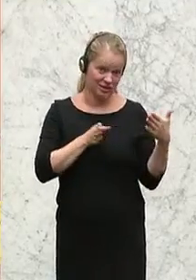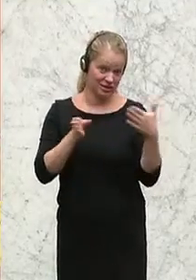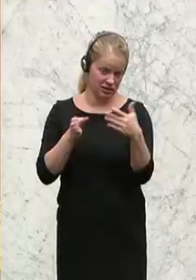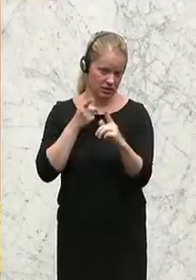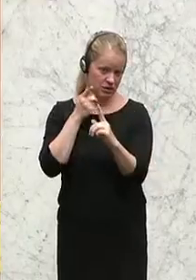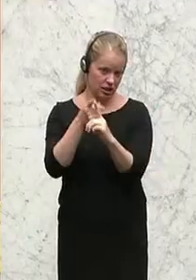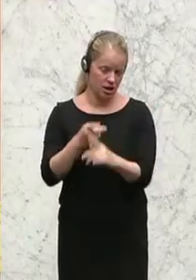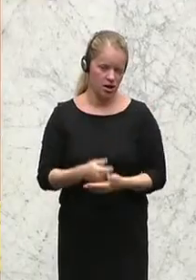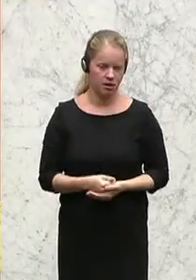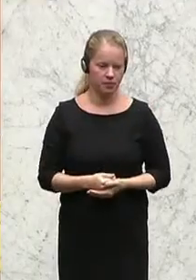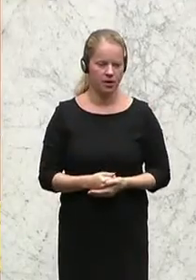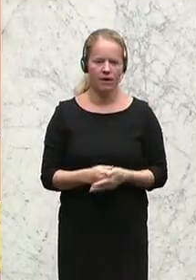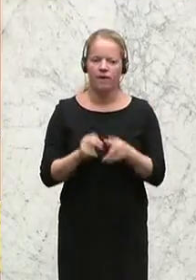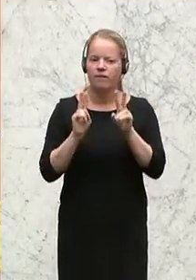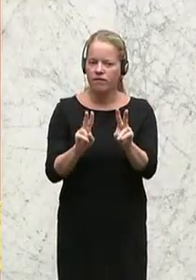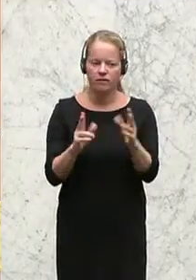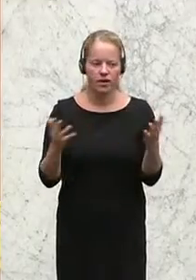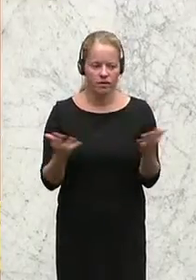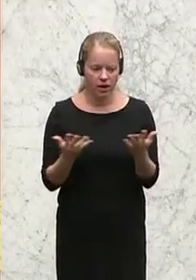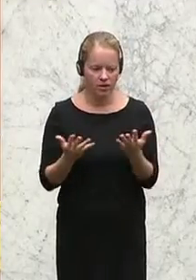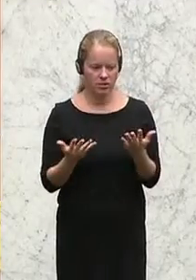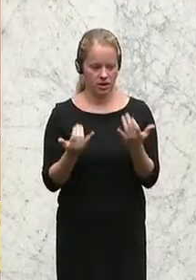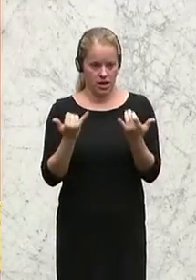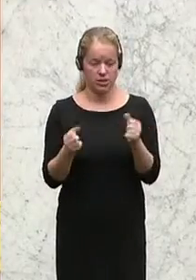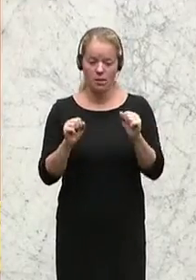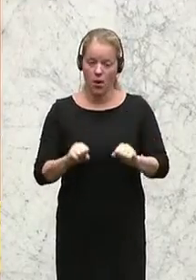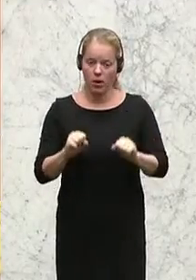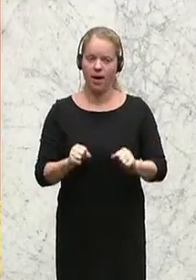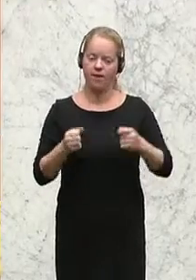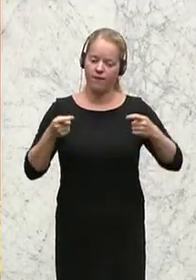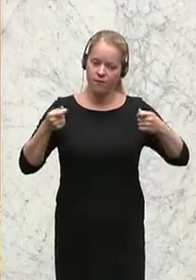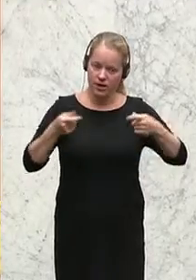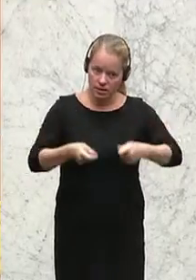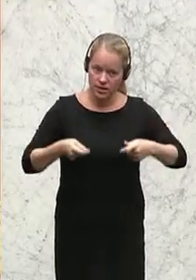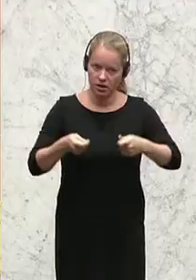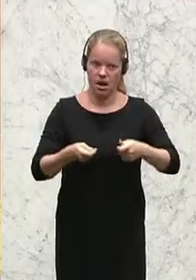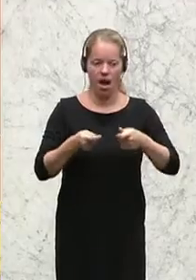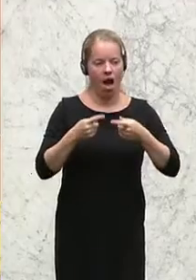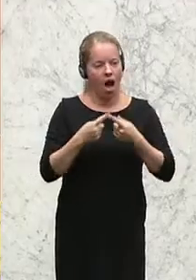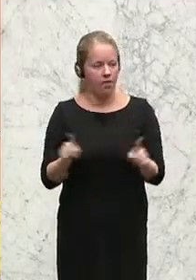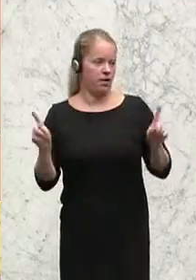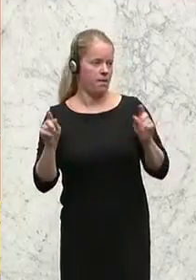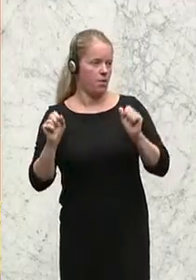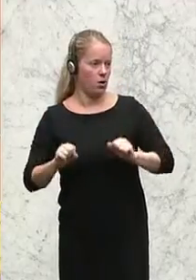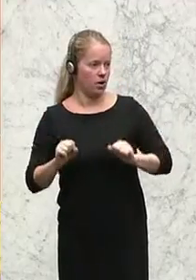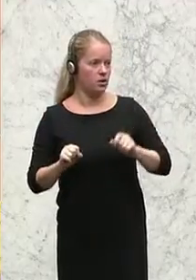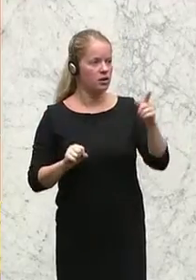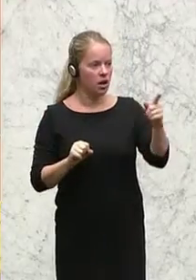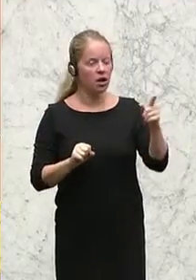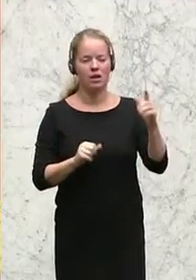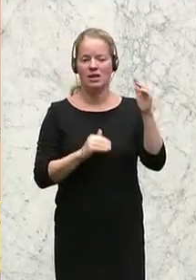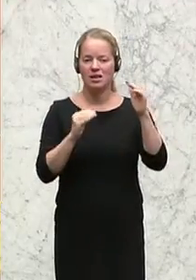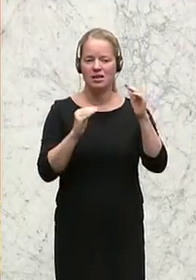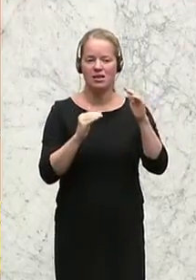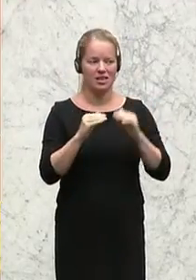hier die Möglichkeit des Finanzierens, die alternativ von den NEOS durchs Budget abgedeckt werden